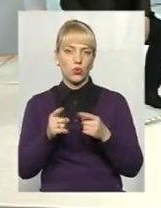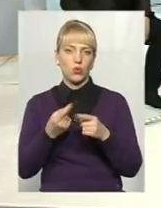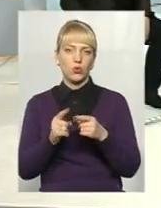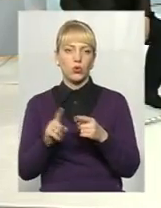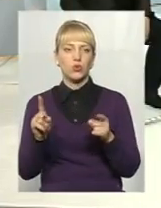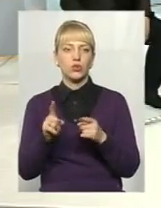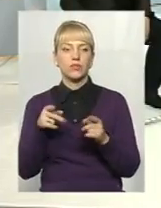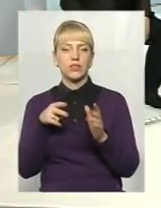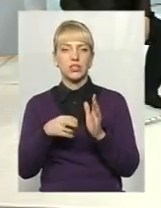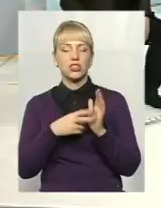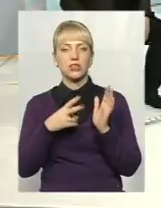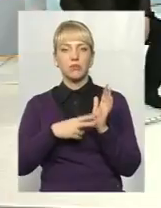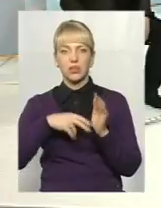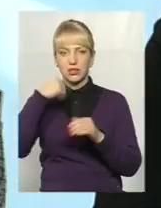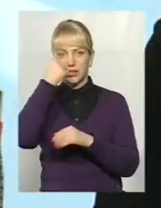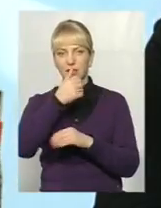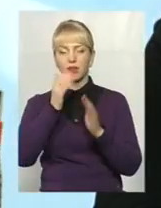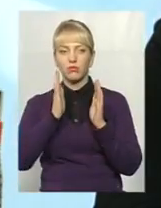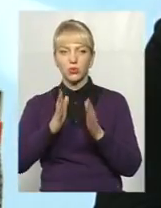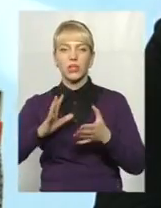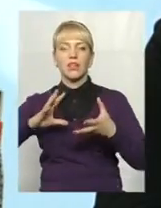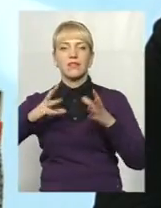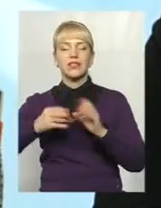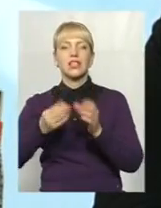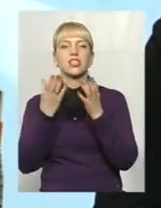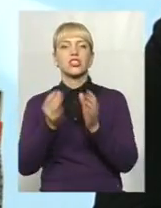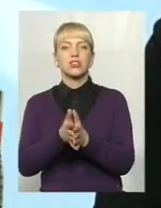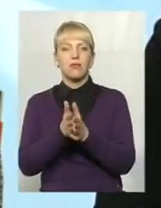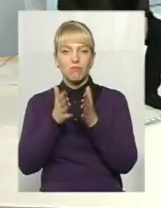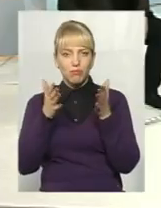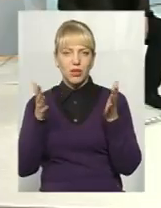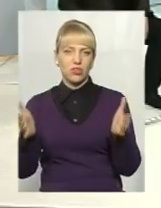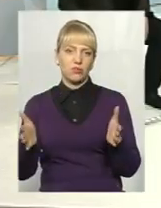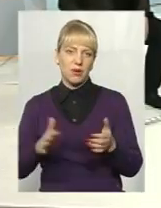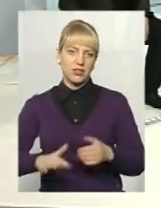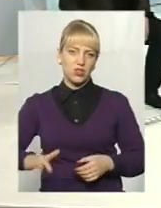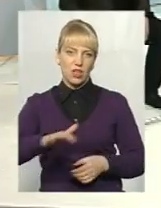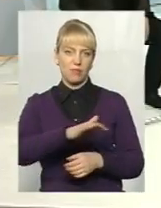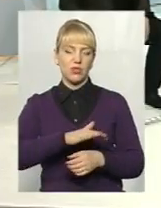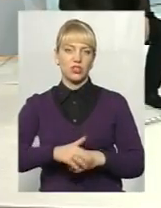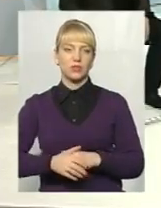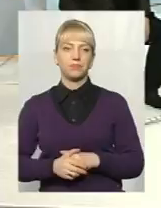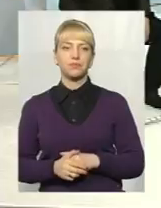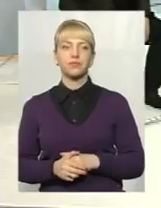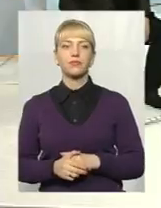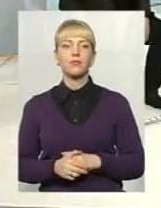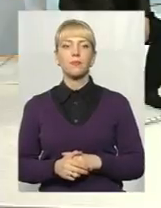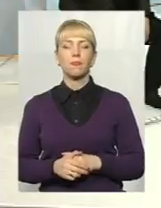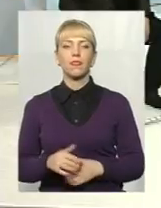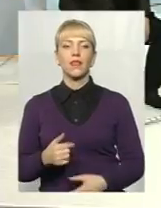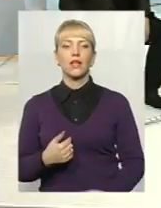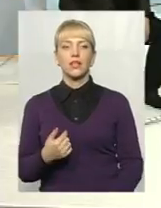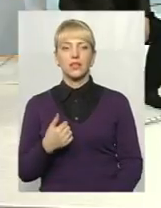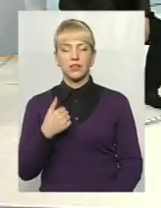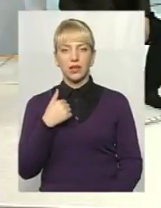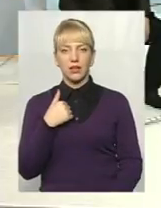що 2017 рік буде взагалі ще більш масштабніший. Ну, і я так тільки